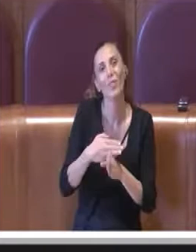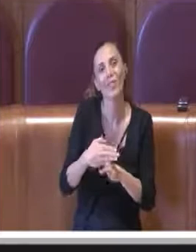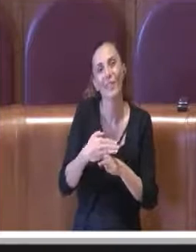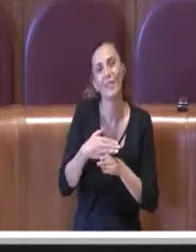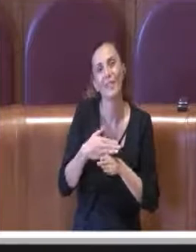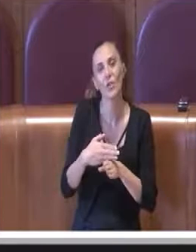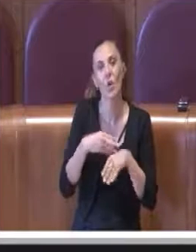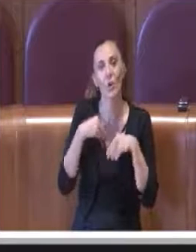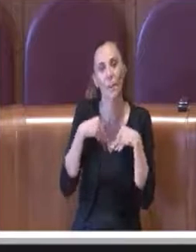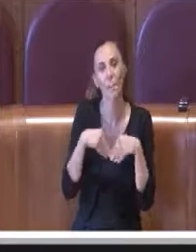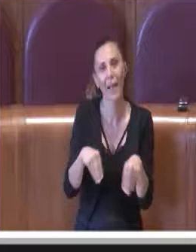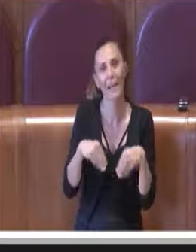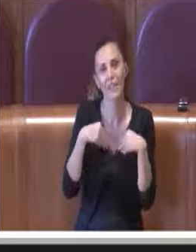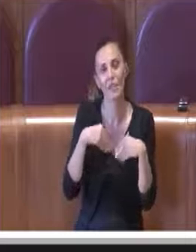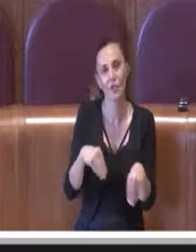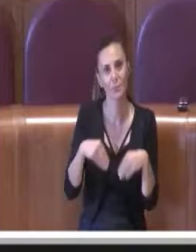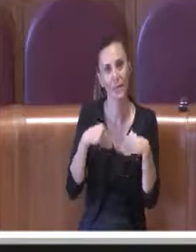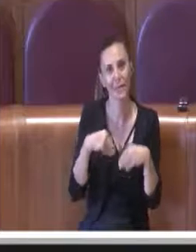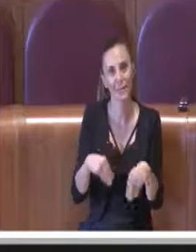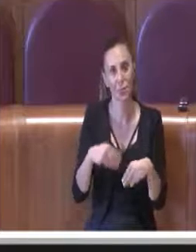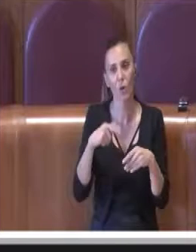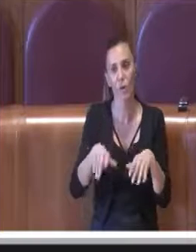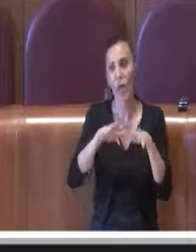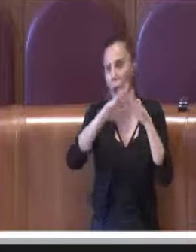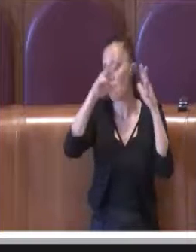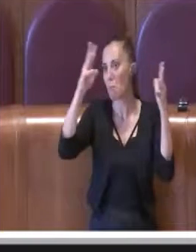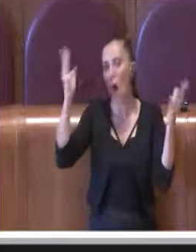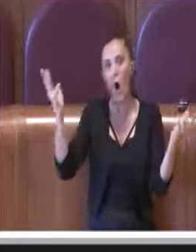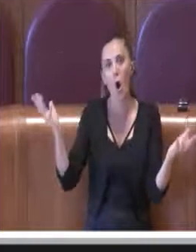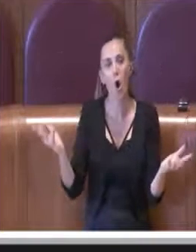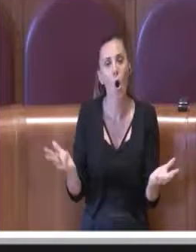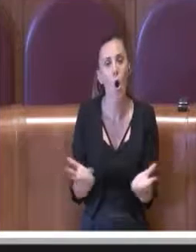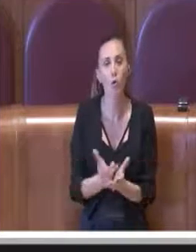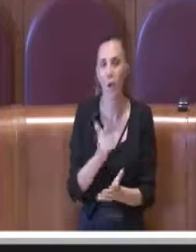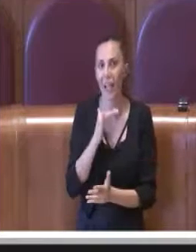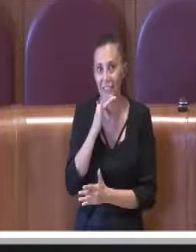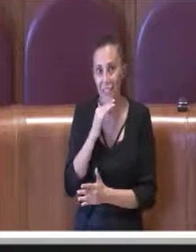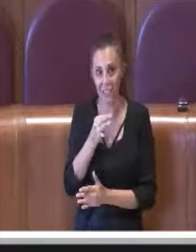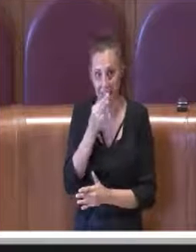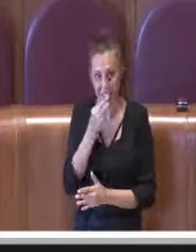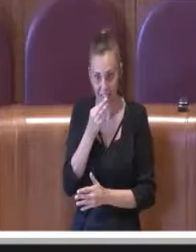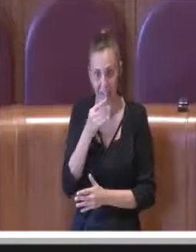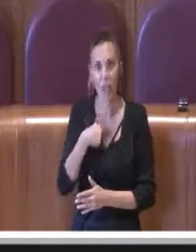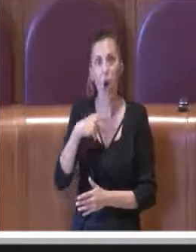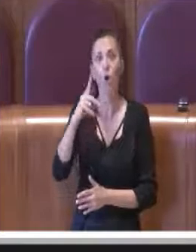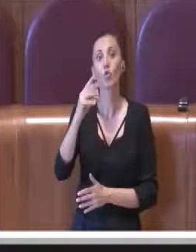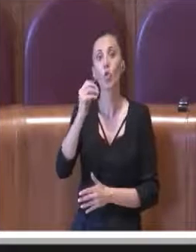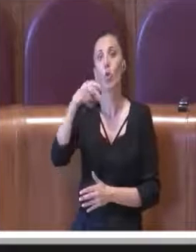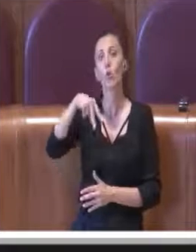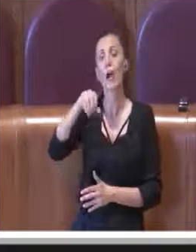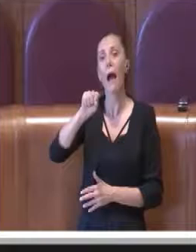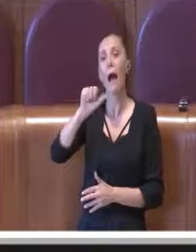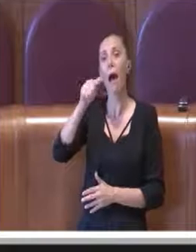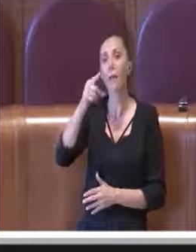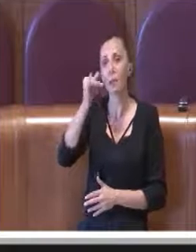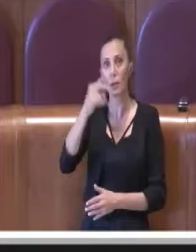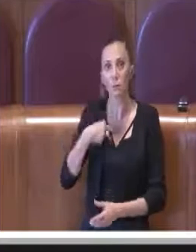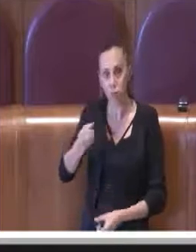e dalla partecipazione del mondo degli anziani. Non è stato fatto da donati in